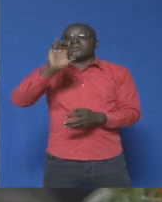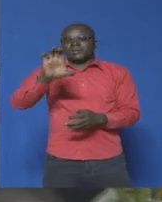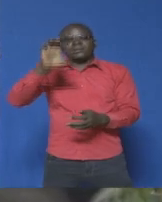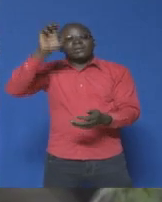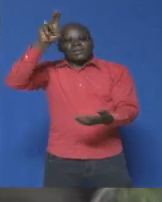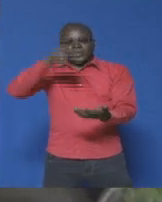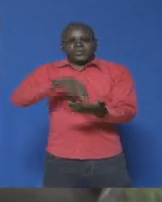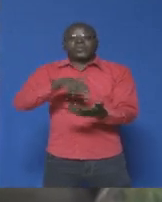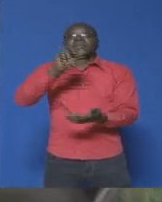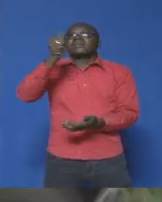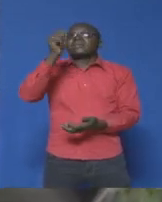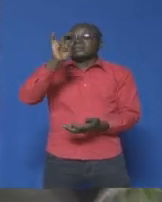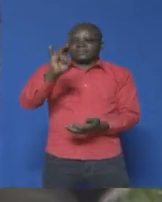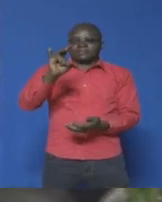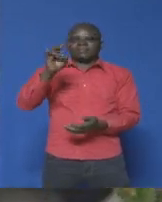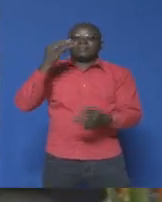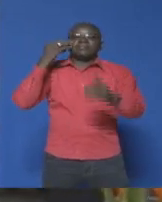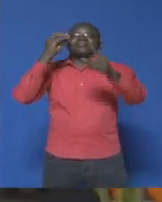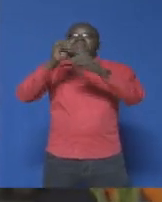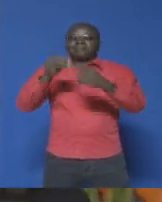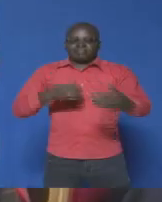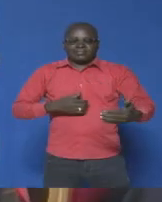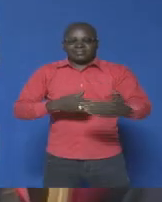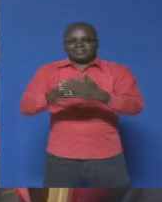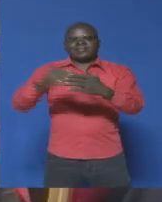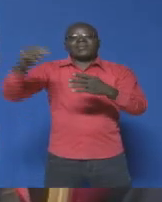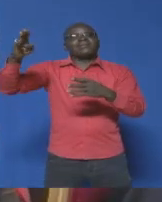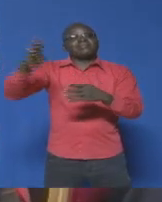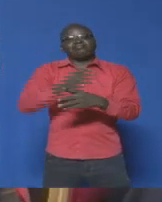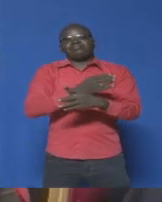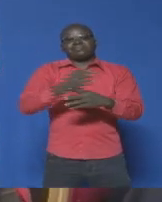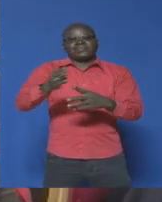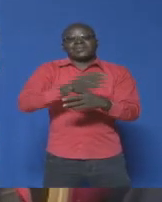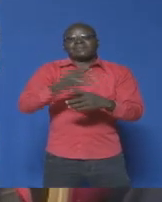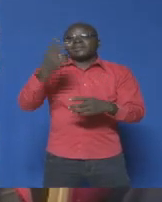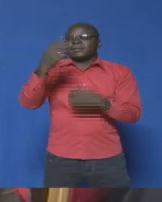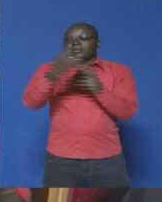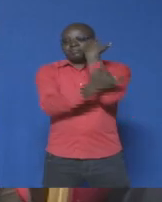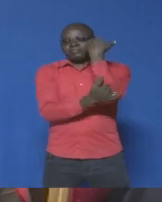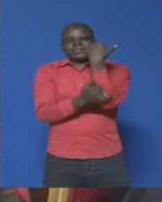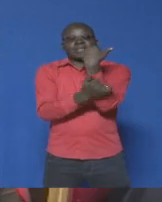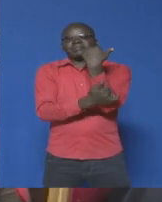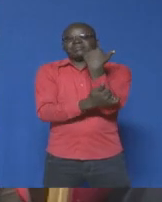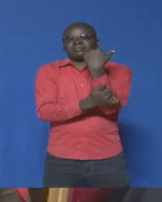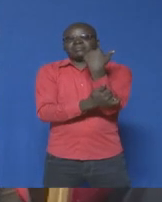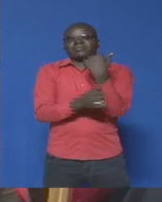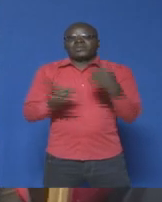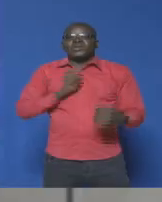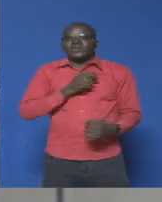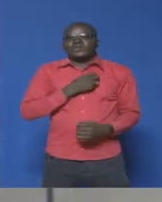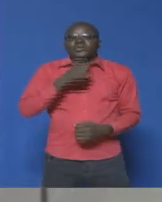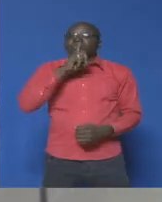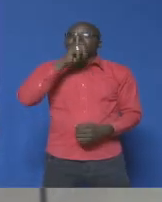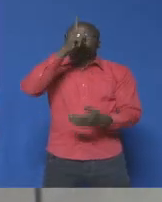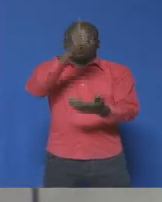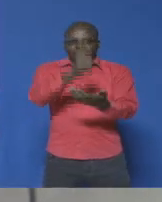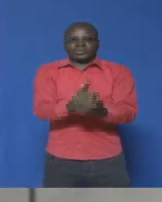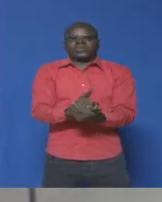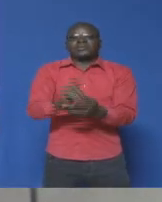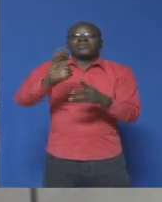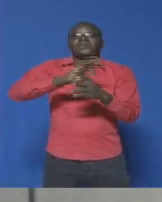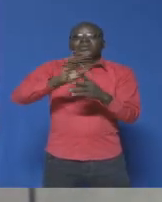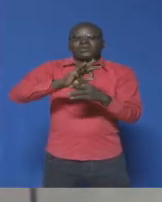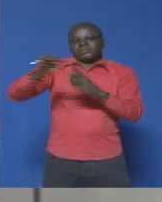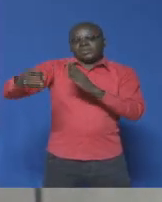L'objectif, rapprocher les businessmen de ces pays. Nous sommes convaincus que ce forum économique